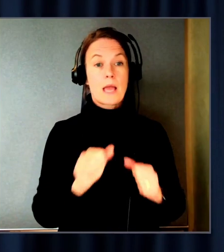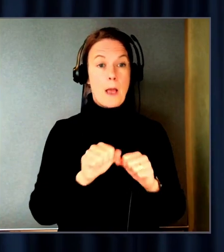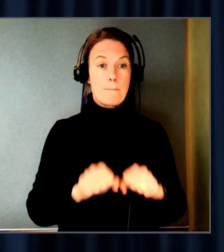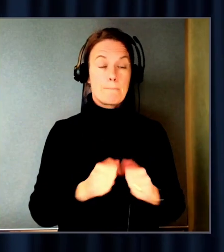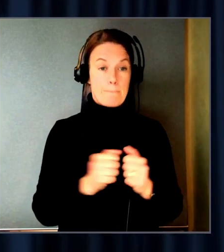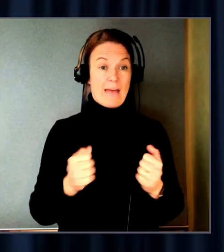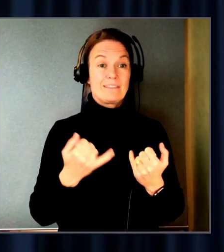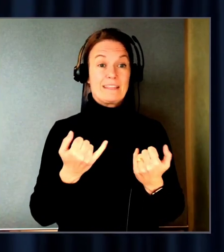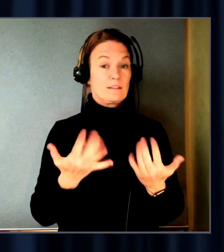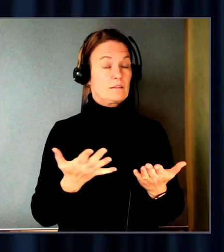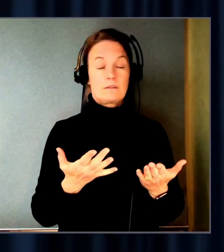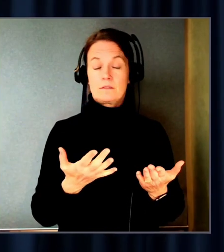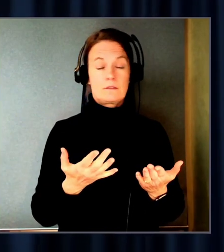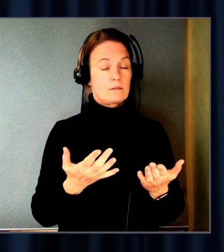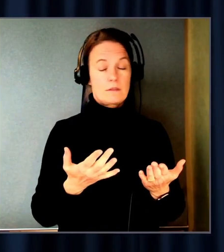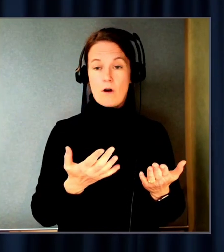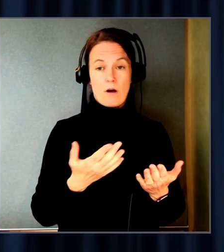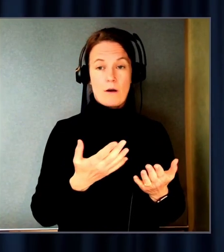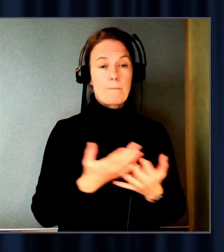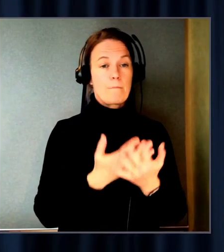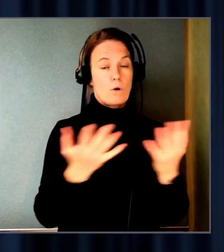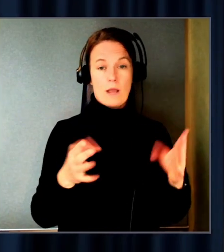på banan. Inte någon av dem vad jag vet.